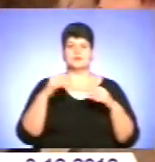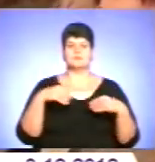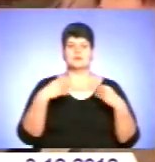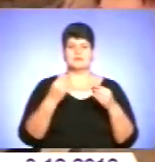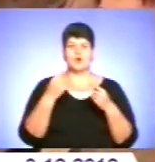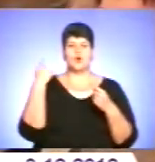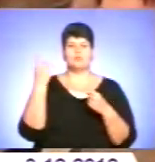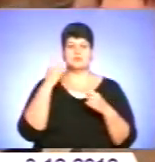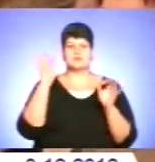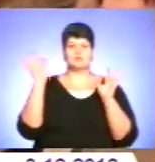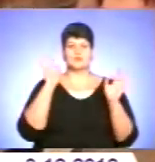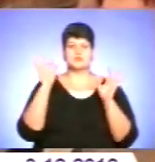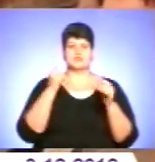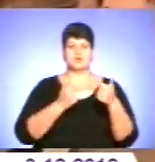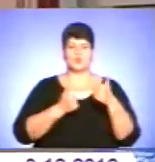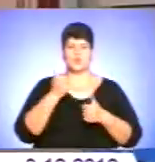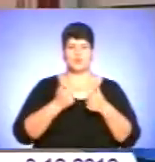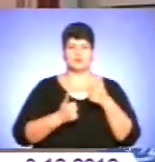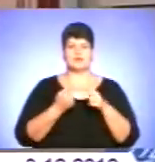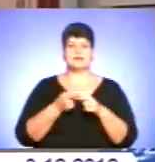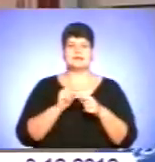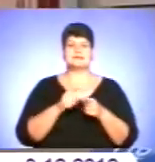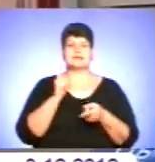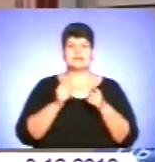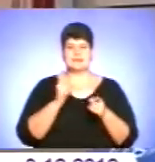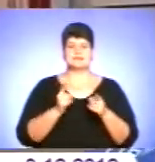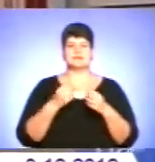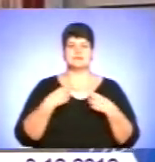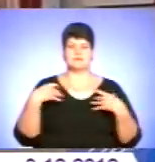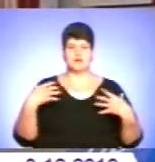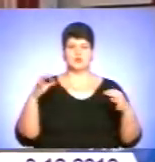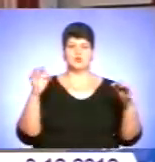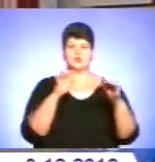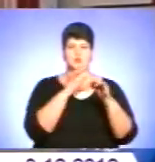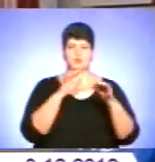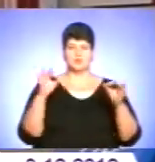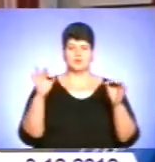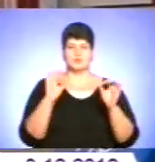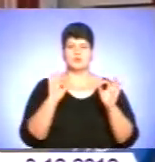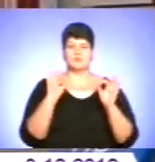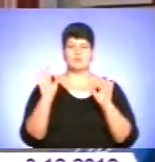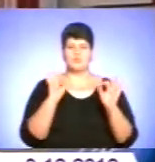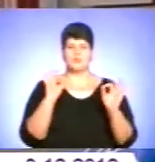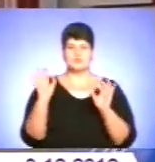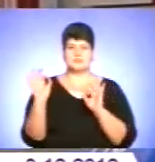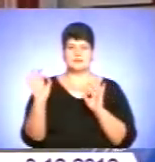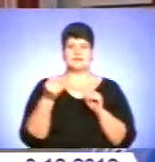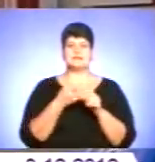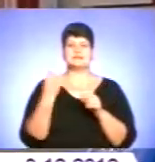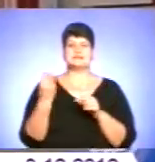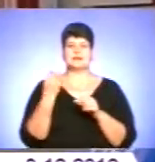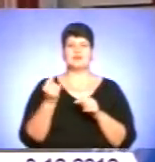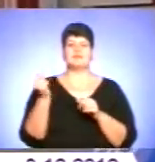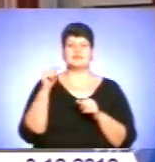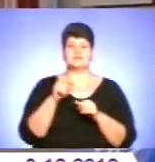і обласний музичний конкурс. Це дійсно свято струнної музики скребкової. І він цікавий тим, що є багато